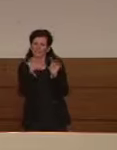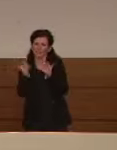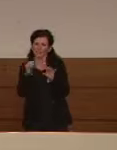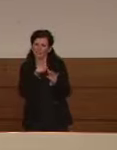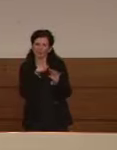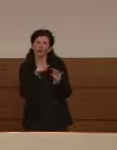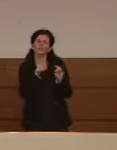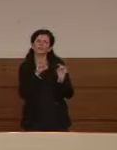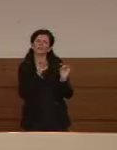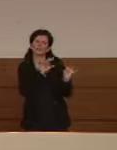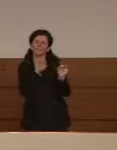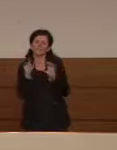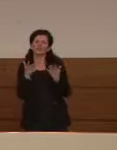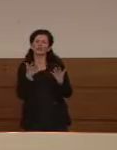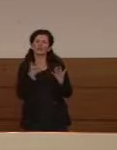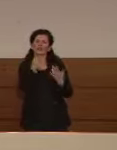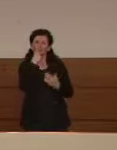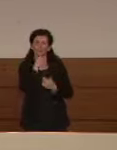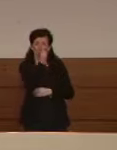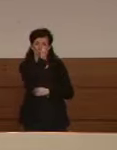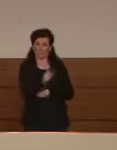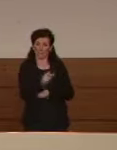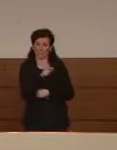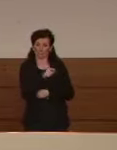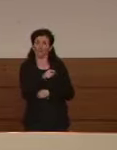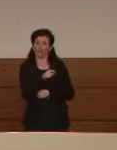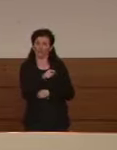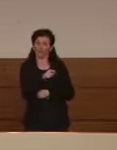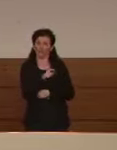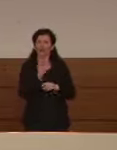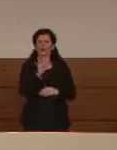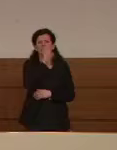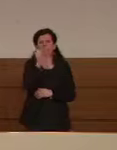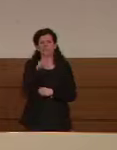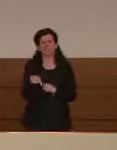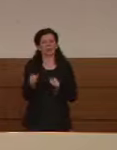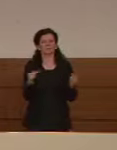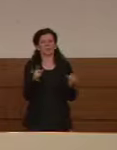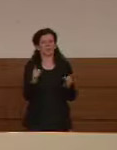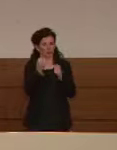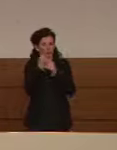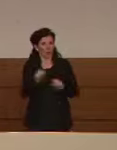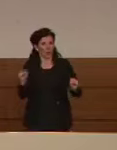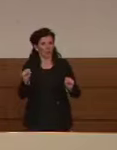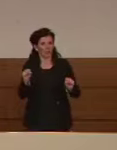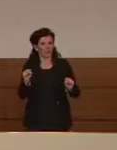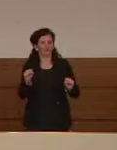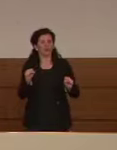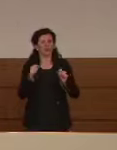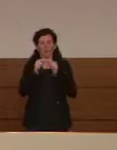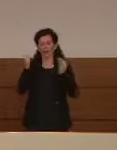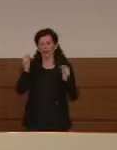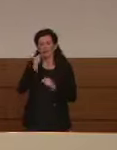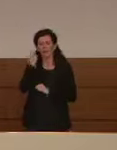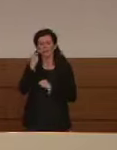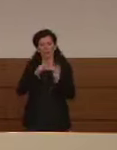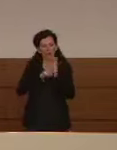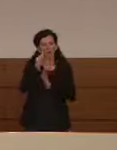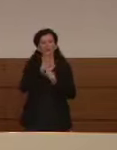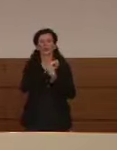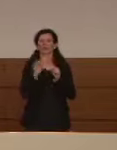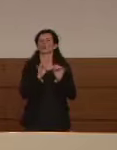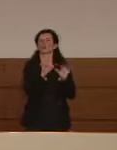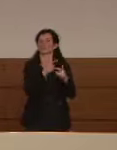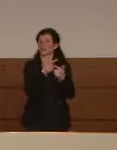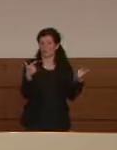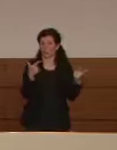recidive. Cioè una persona che magari momentaneamente sembra essere guarita, magari un tampone negativo dopo può essere di nuovo